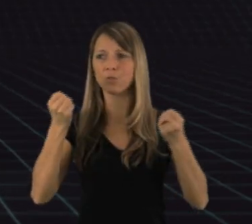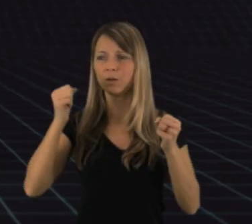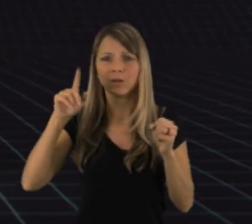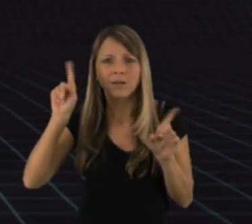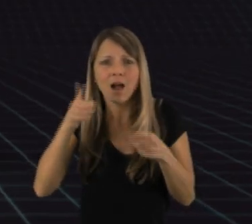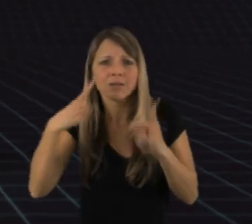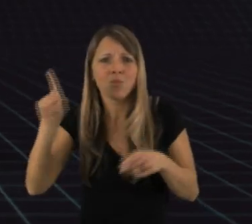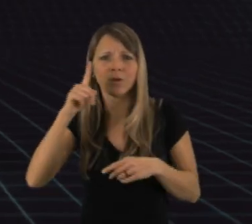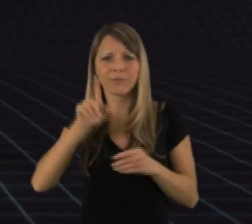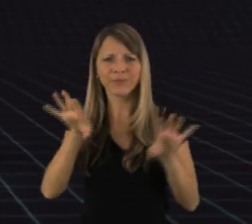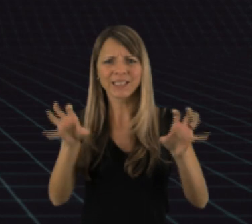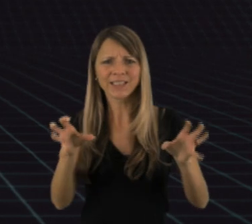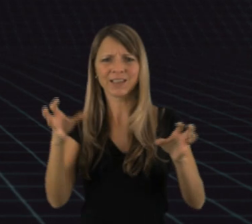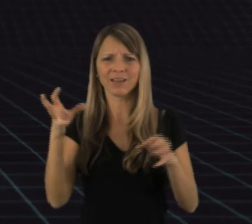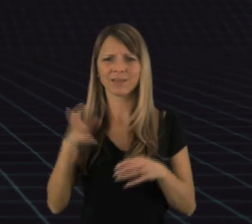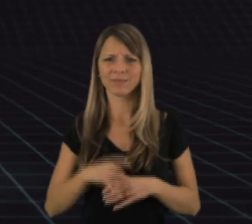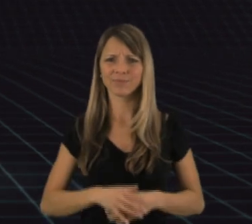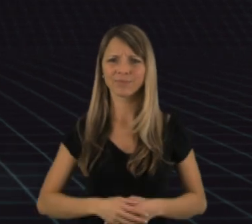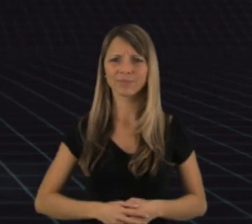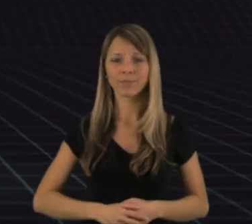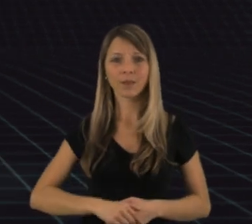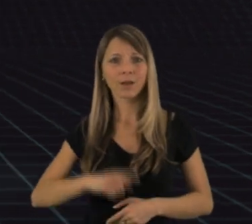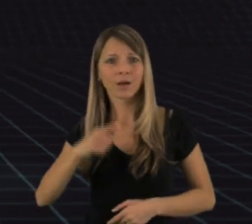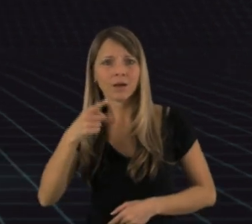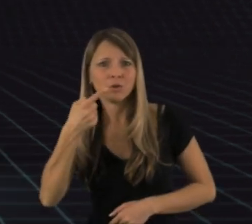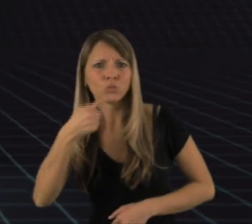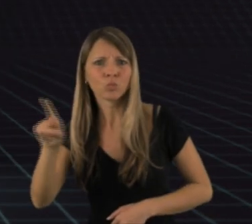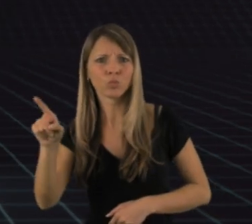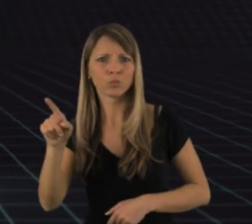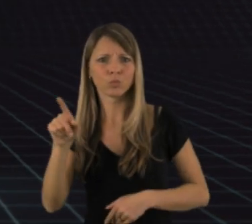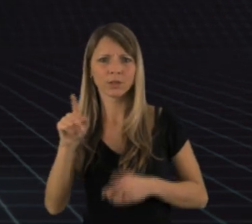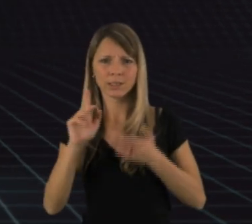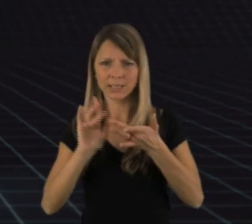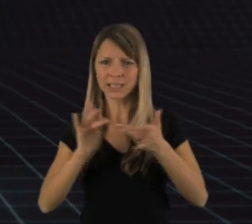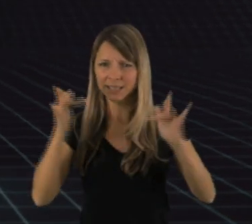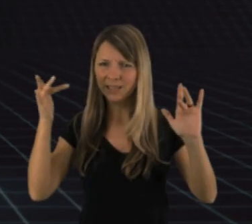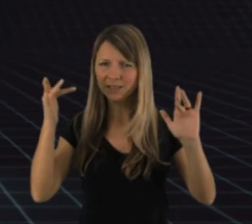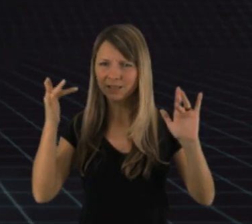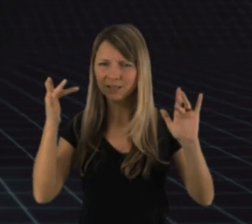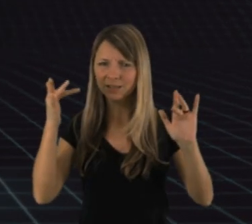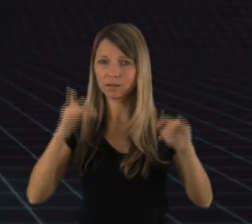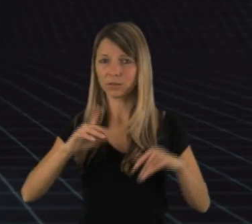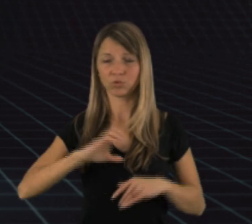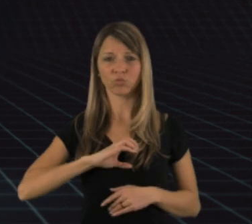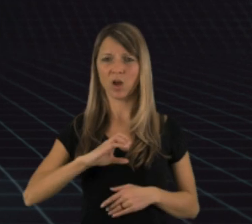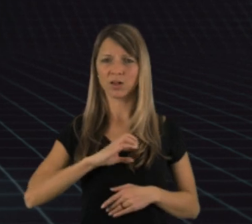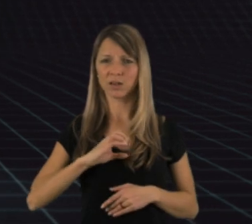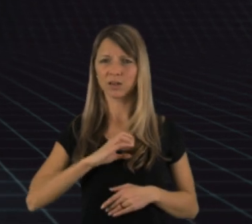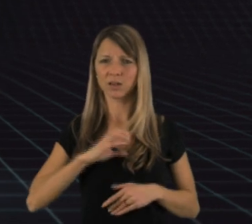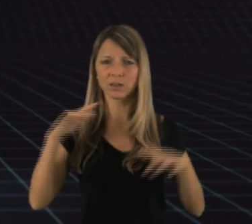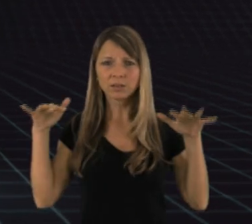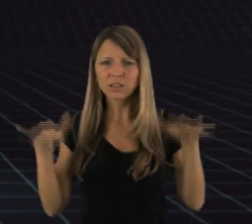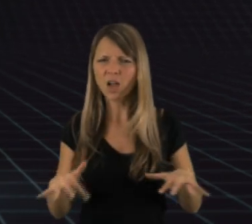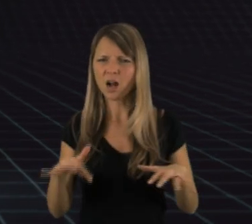neben den herkömmlichen Medien wie Buch, Zeitung, Radio oder Fernseher. Es nimmt quasi alle Medien in sich auf. Das Internet